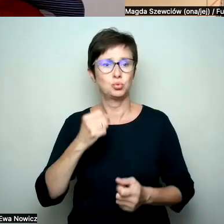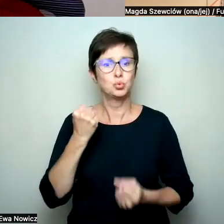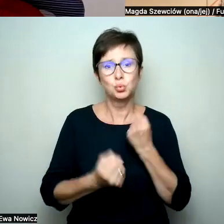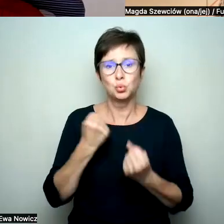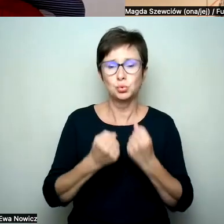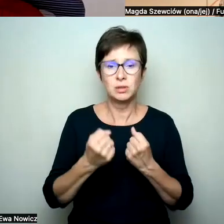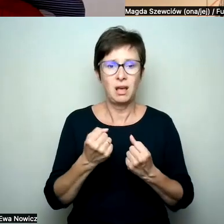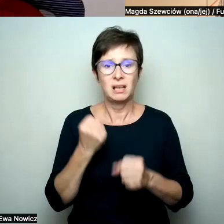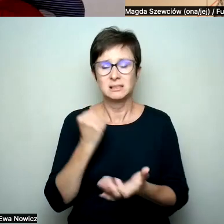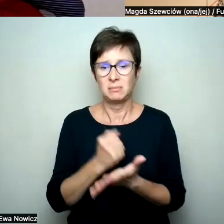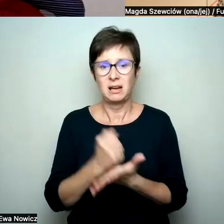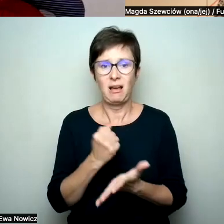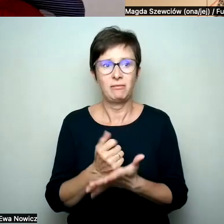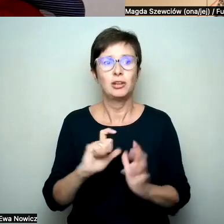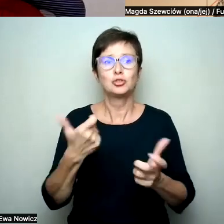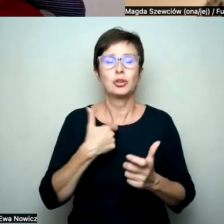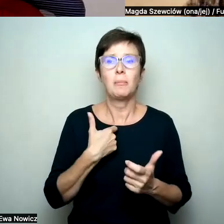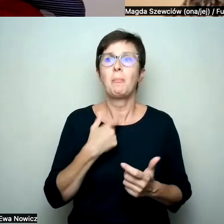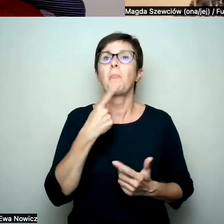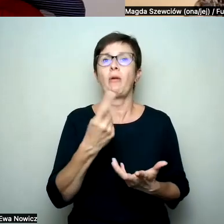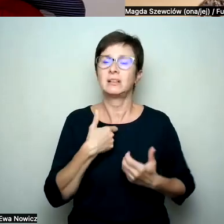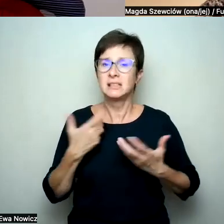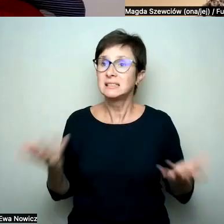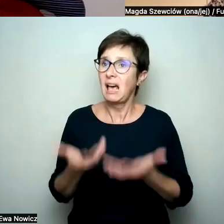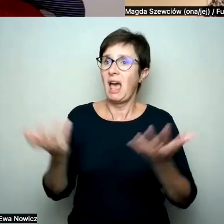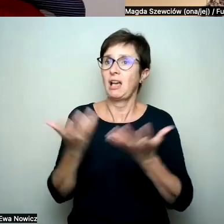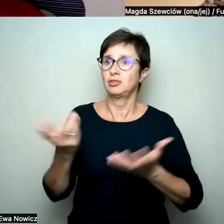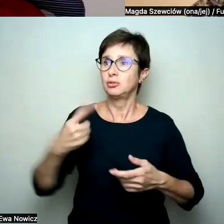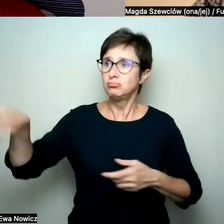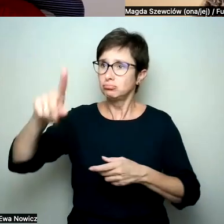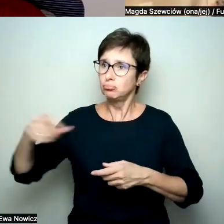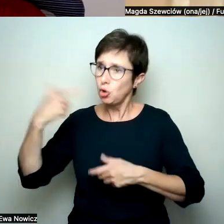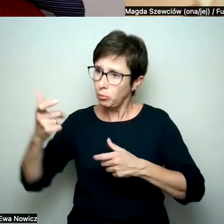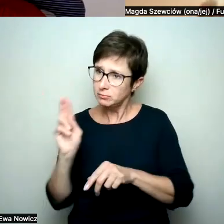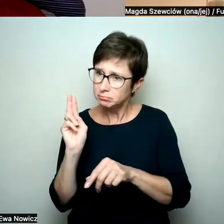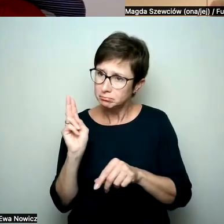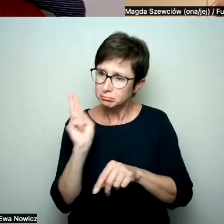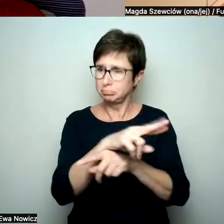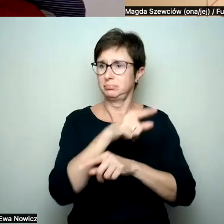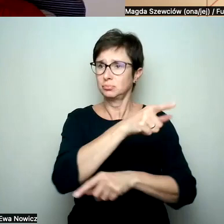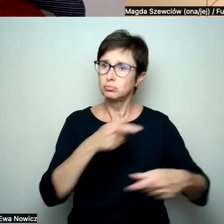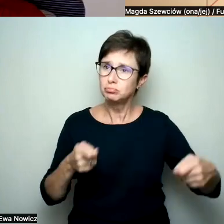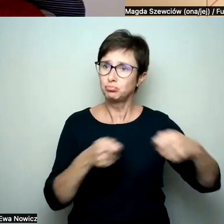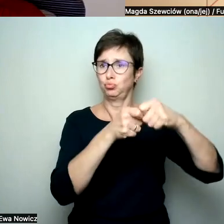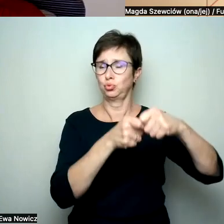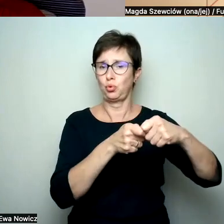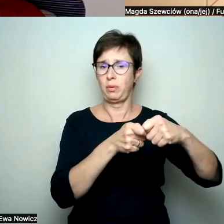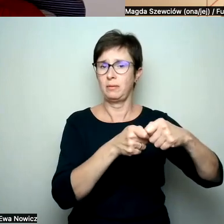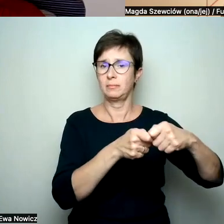tym radzić, to co na zachętę, żeby jednak tam wchodzić do tej grupy sojuszniczej? Wiesz, ja